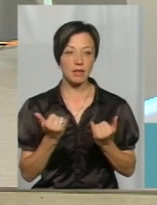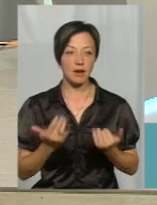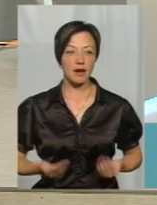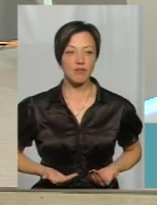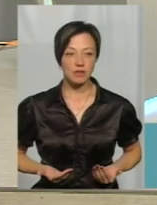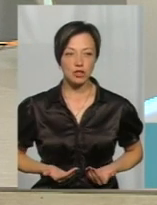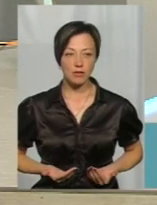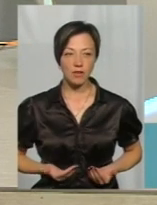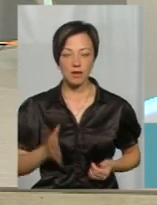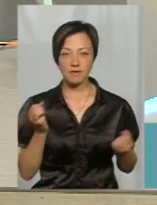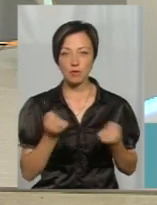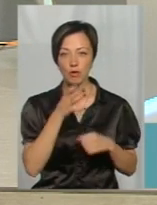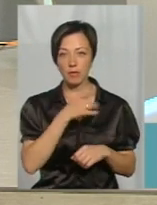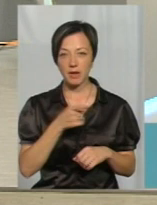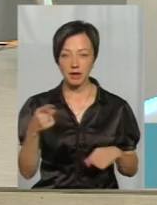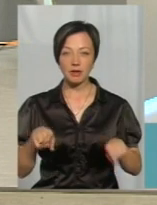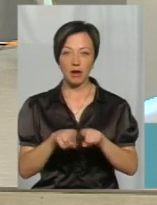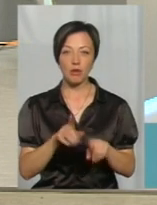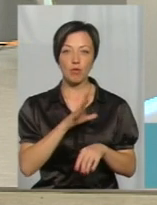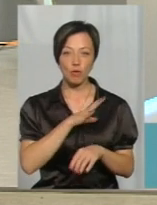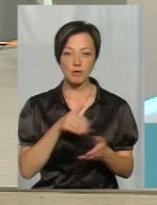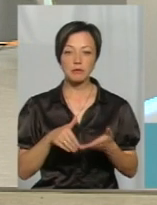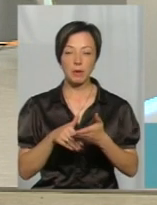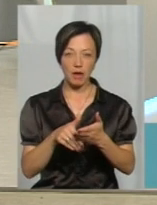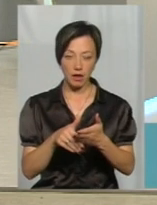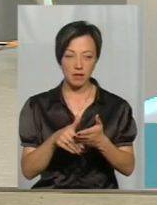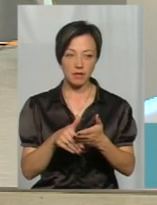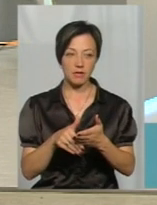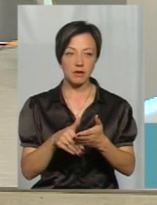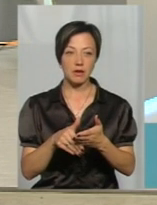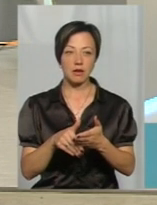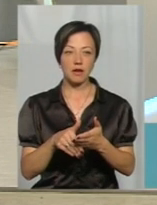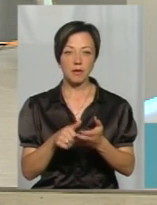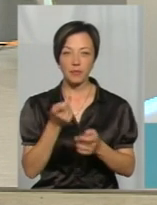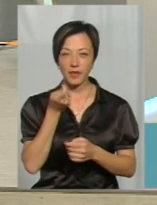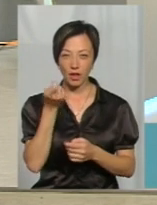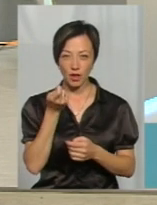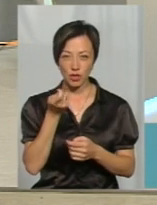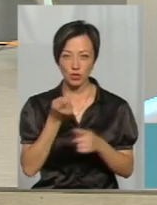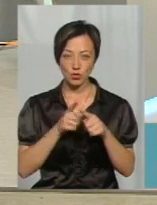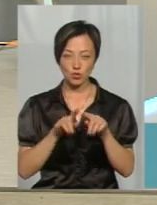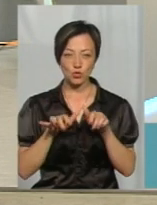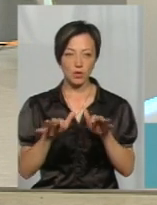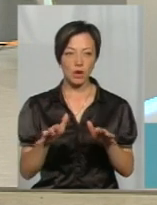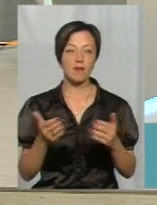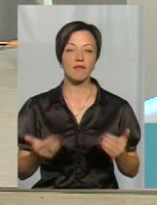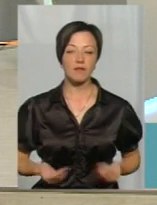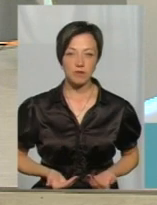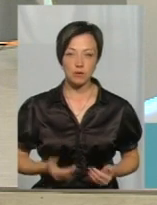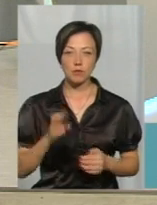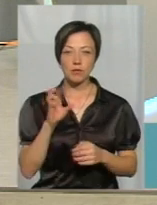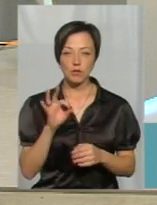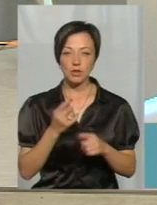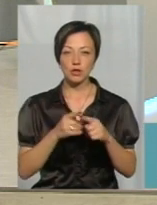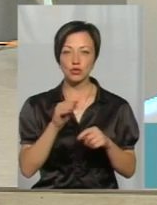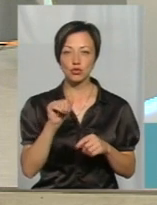личинки в зимовий період, і він так і був сприятливий. Личинка, значить, вижила, бо тому що